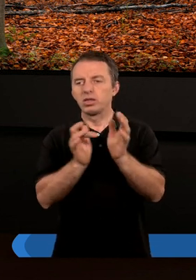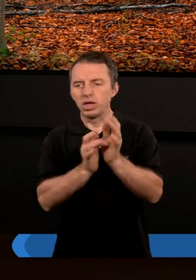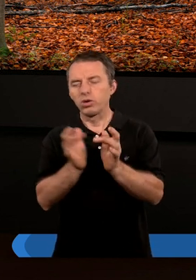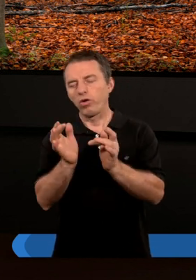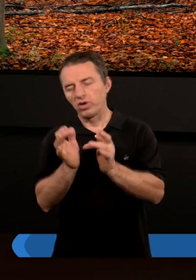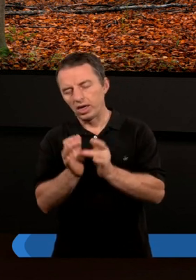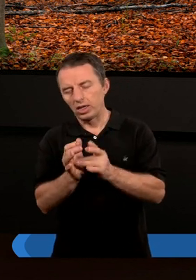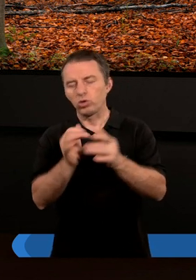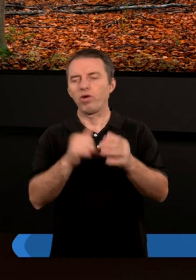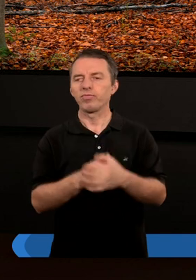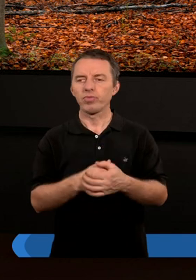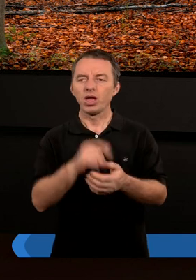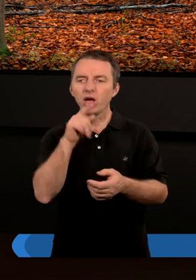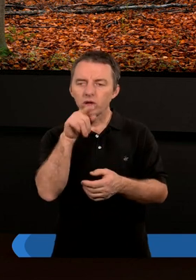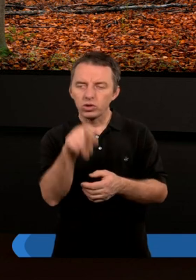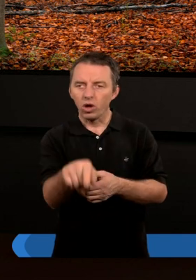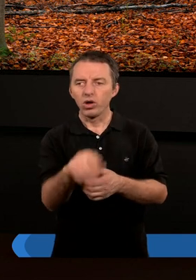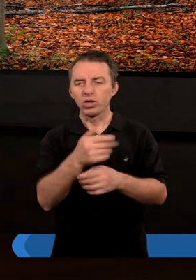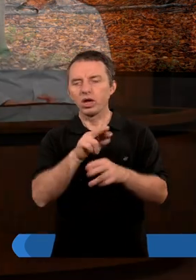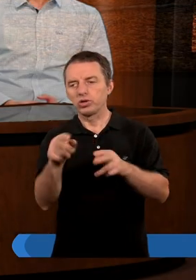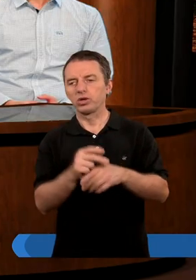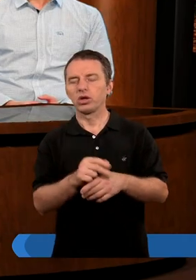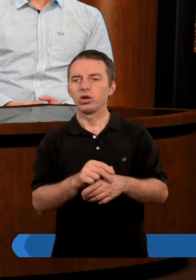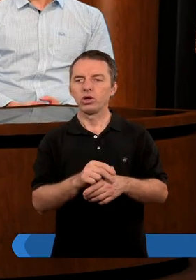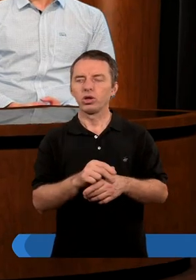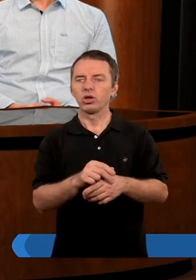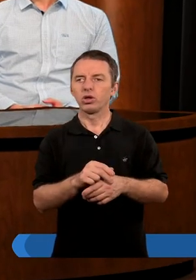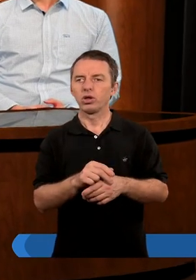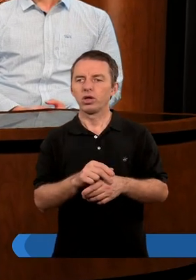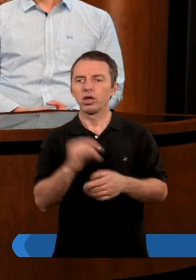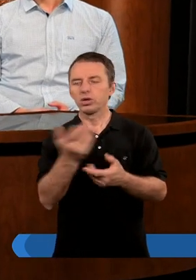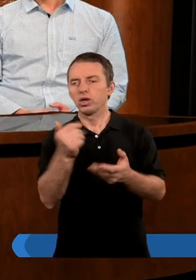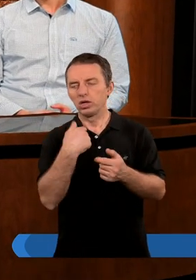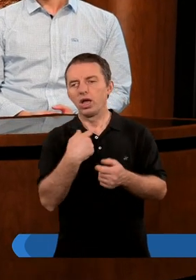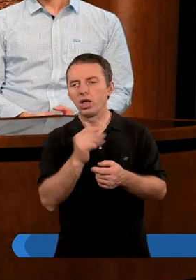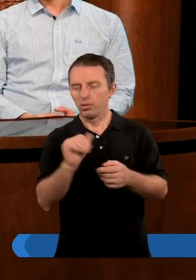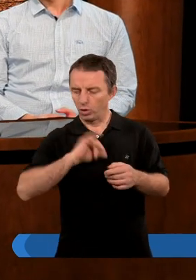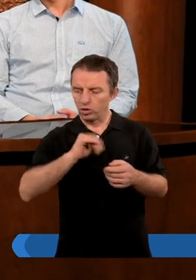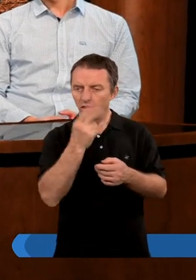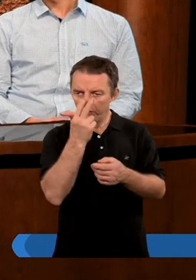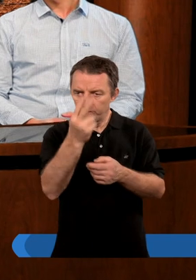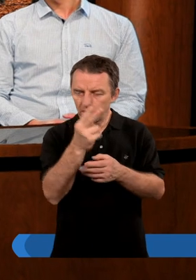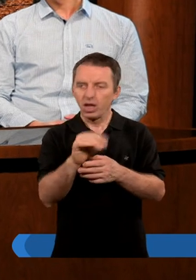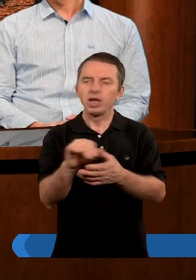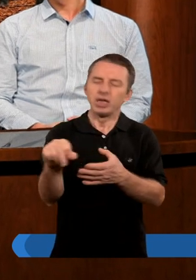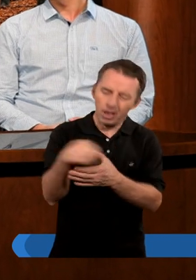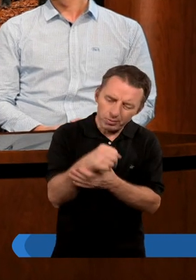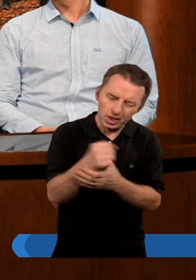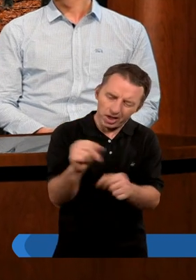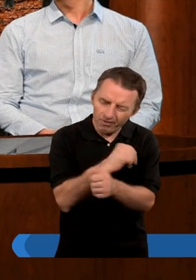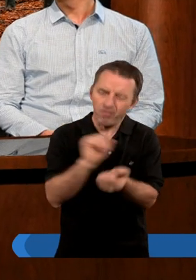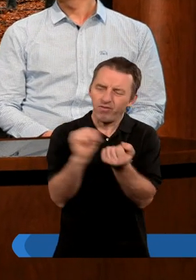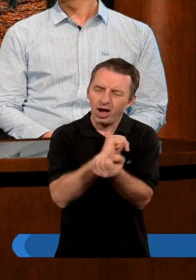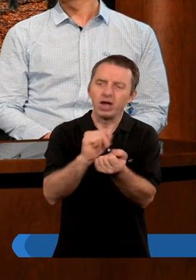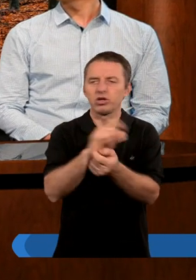Jezusowi Chrystusowi. I kolejne takie dwie rzeczy, to jest to, że jak się w czymś ja po sobie widzę, tak zapieram i walczę, aby